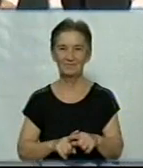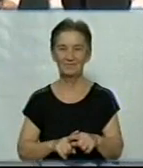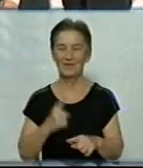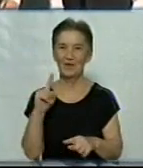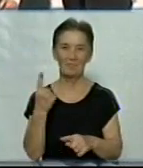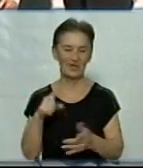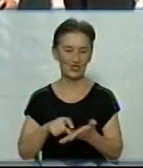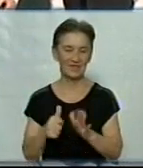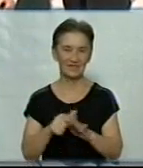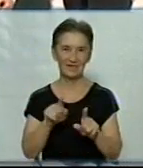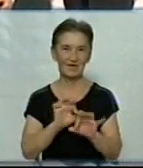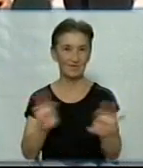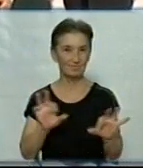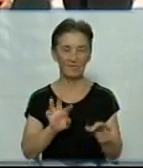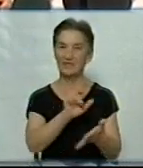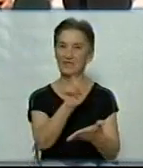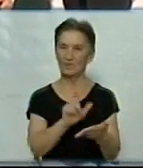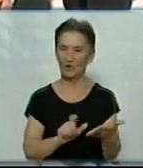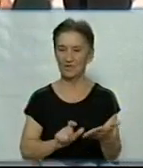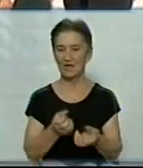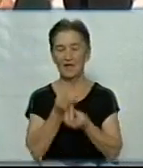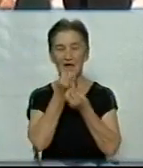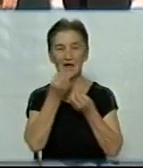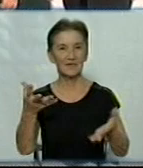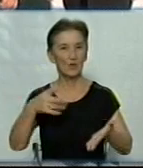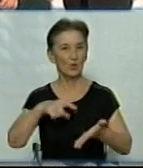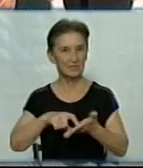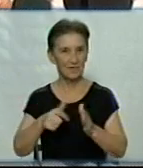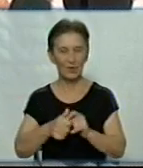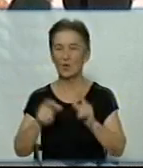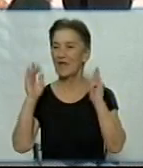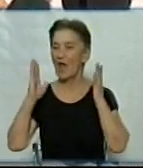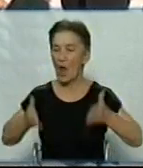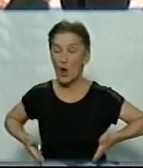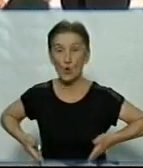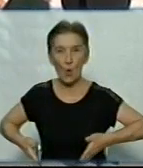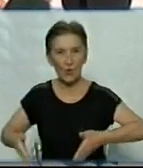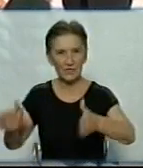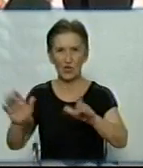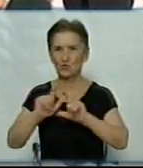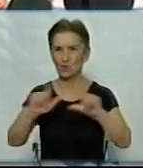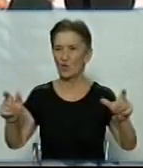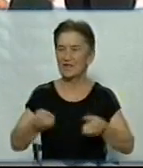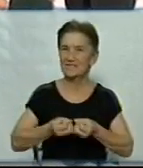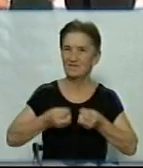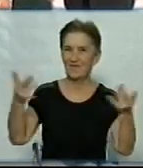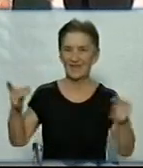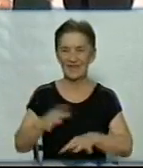Першокласники розповідають вірші. Гаркі класи, коридори, школа, світло на просторах.